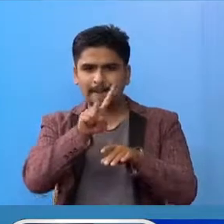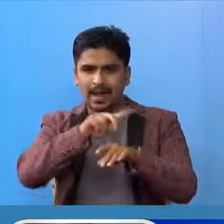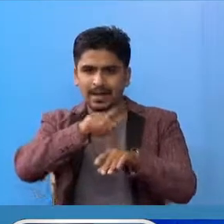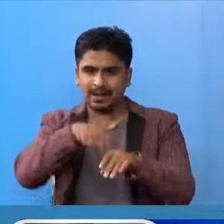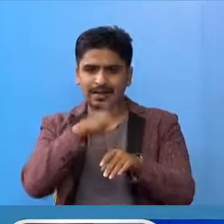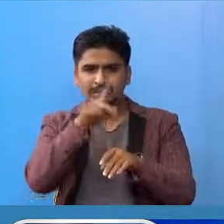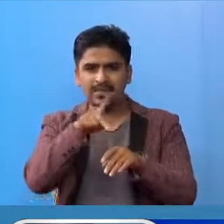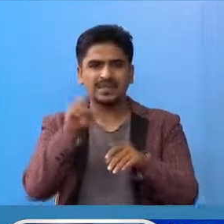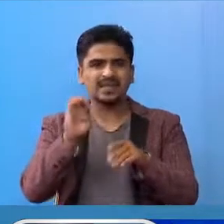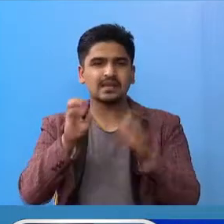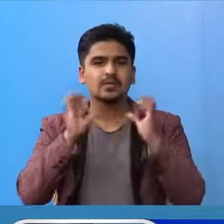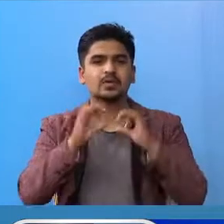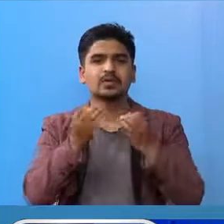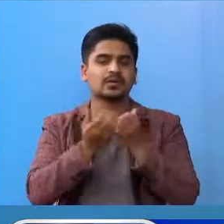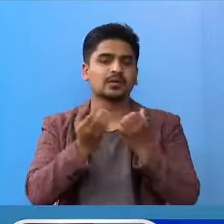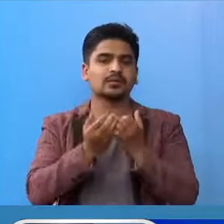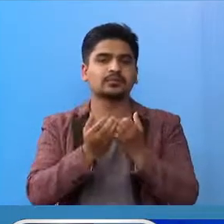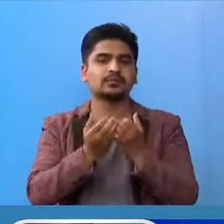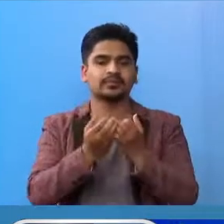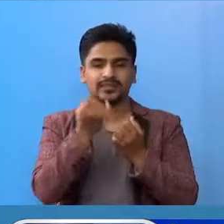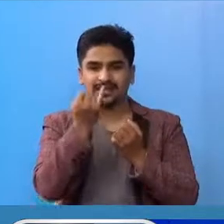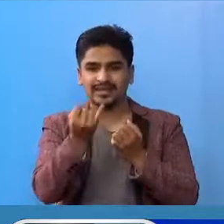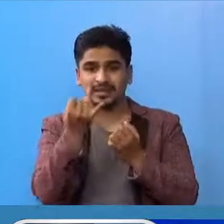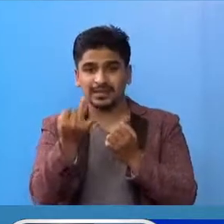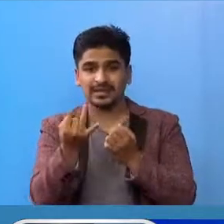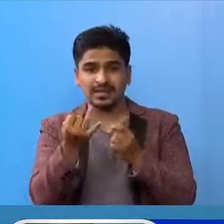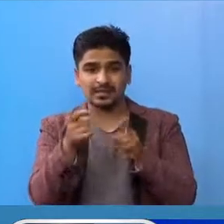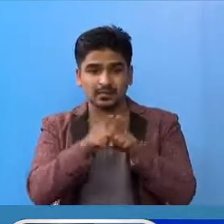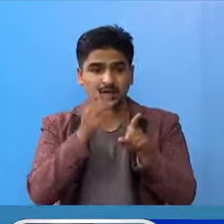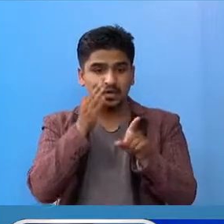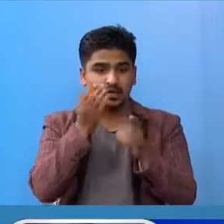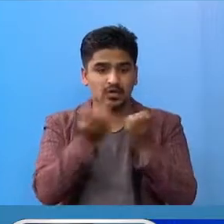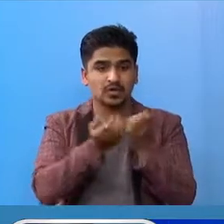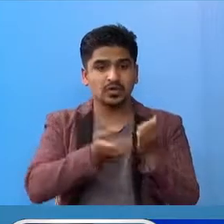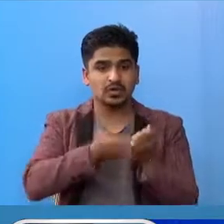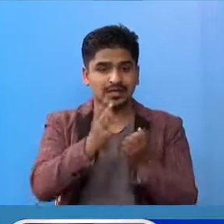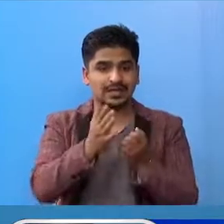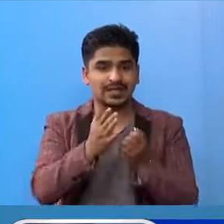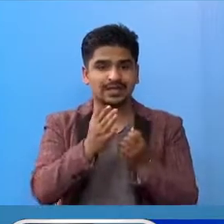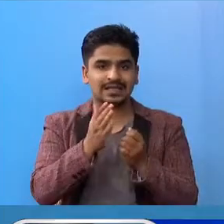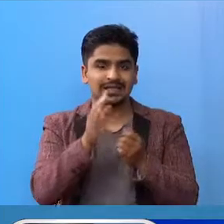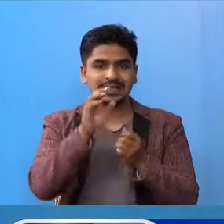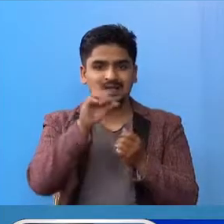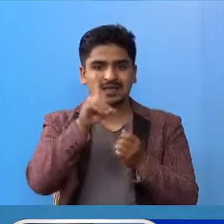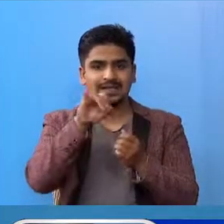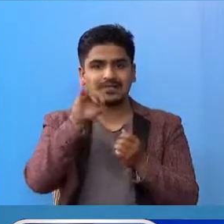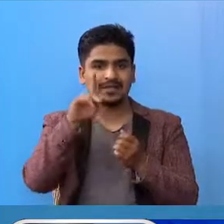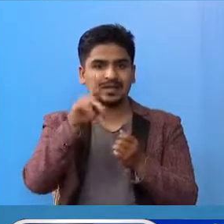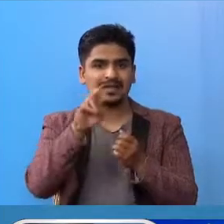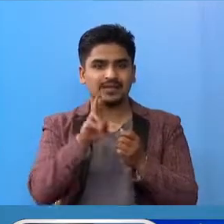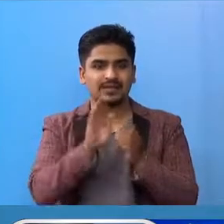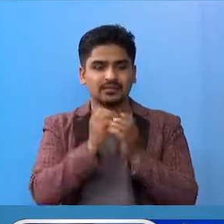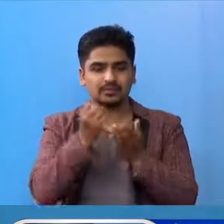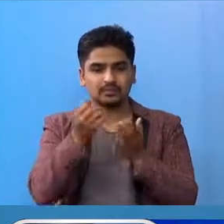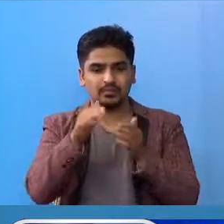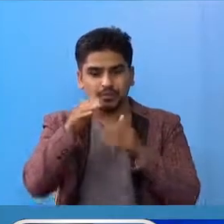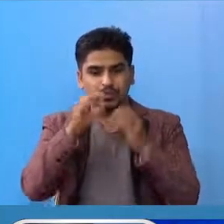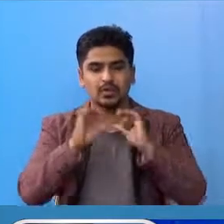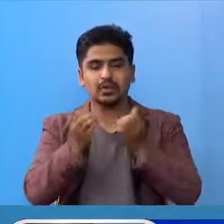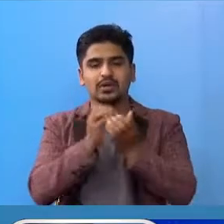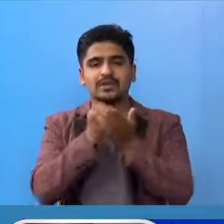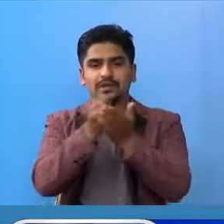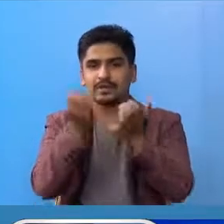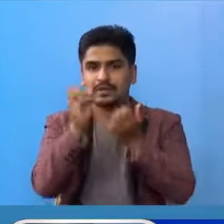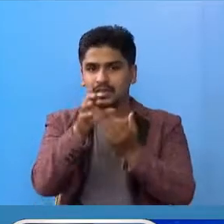पीपी लगाए र दिशापिशाप समेत गर्न ननिस्की दाइपर समेत लगाए र सेवा दीर अनुभाई को चा।